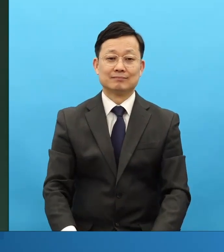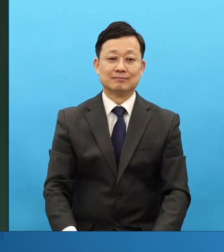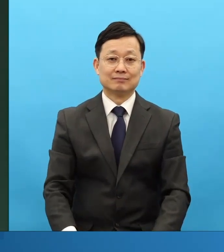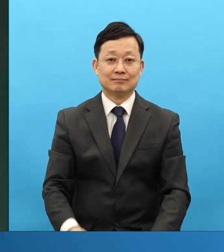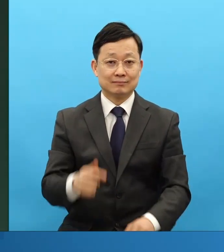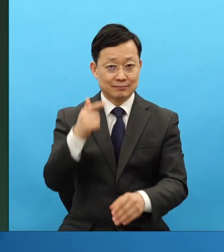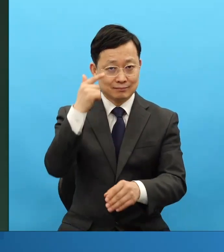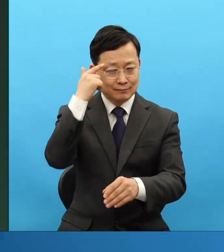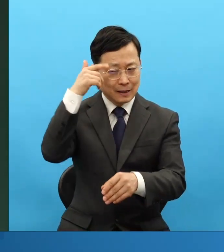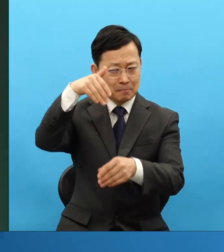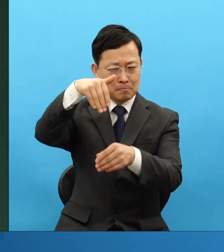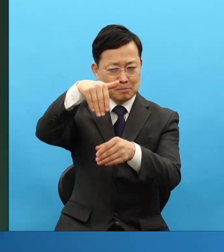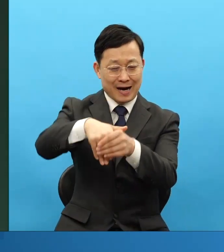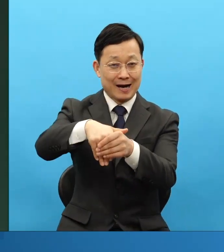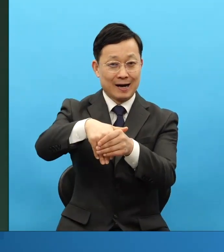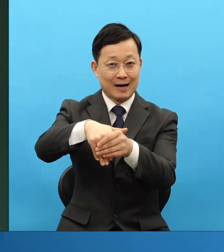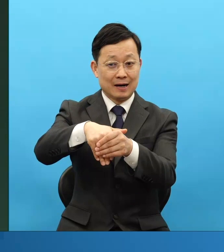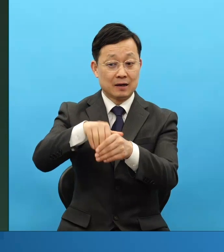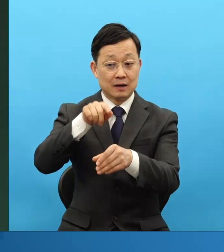각인되어 버린 걸 말해요.